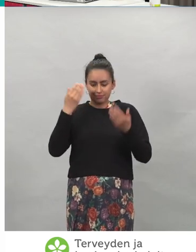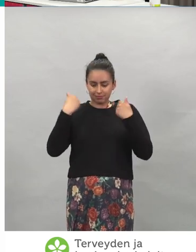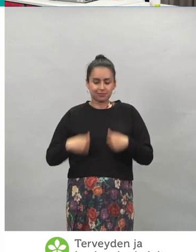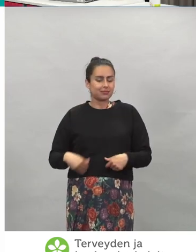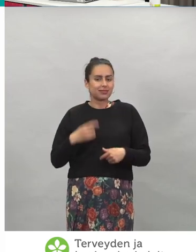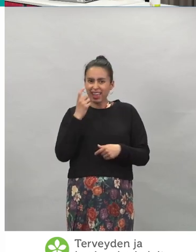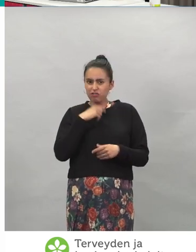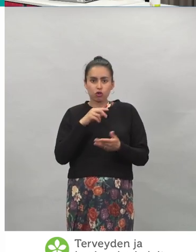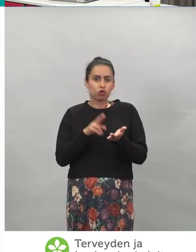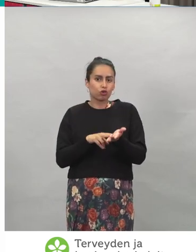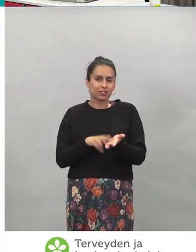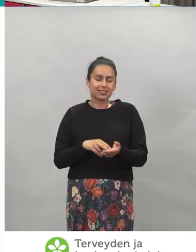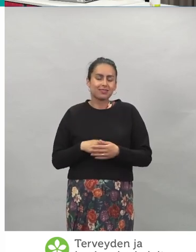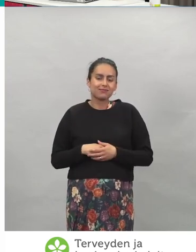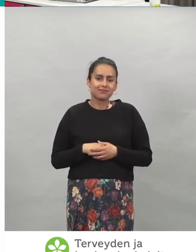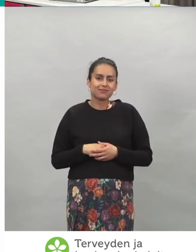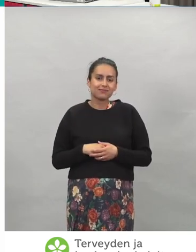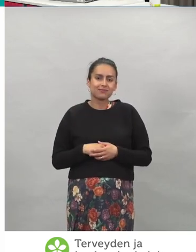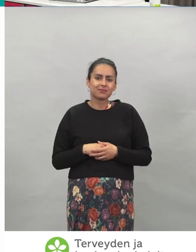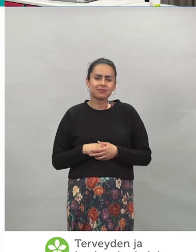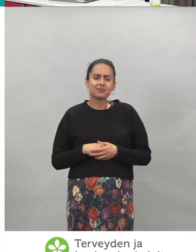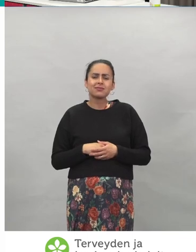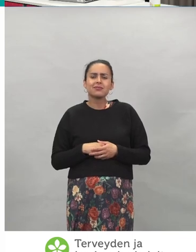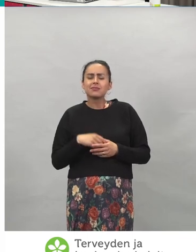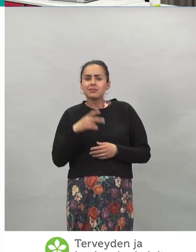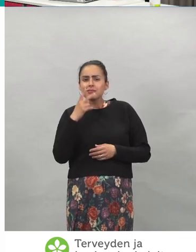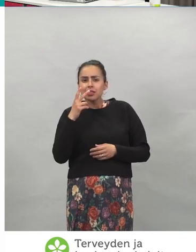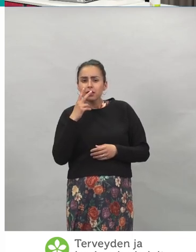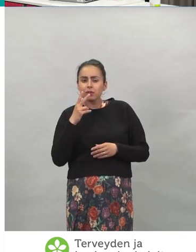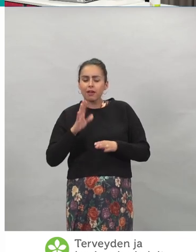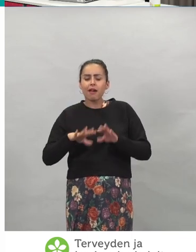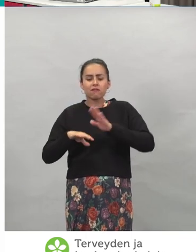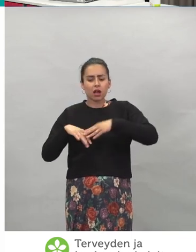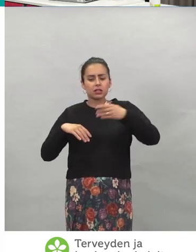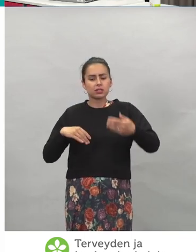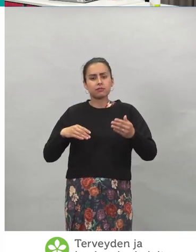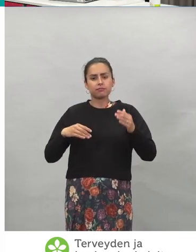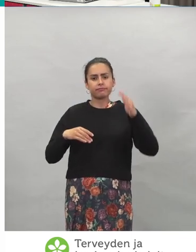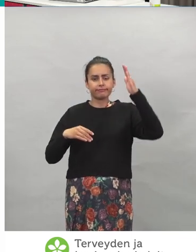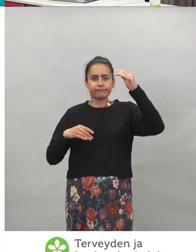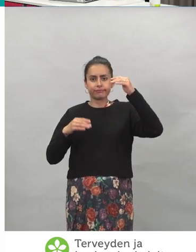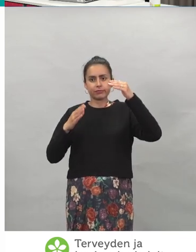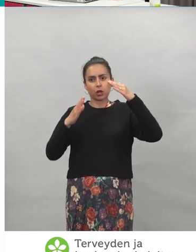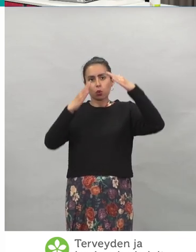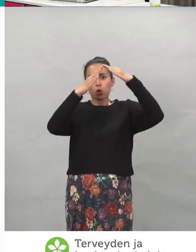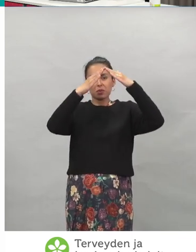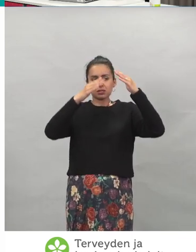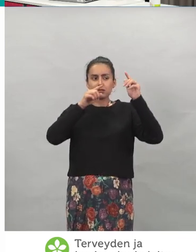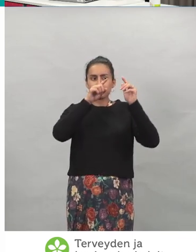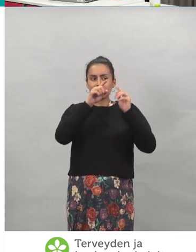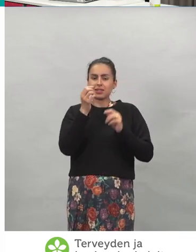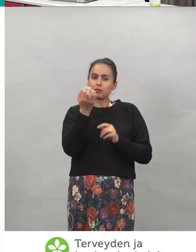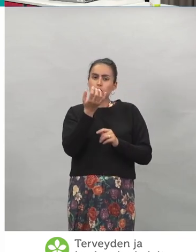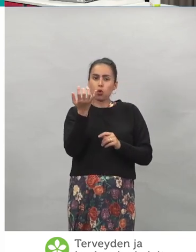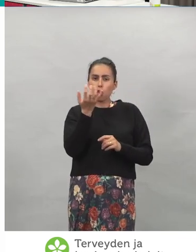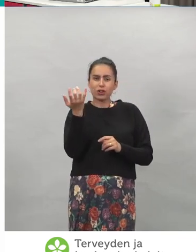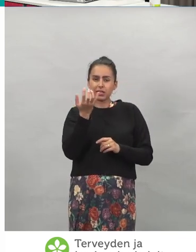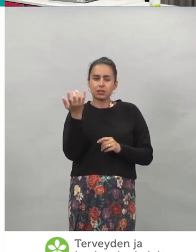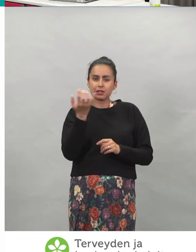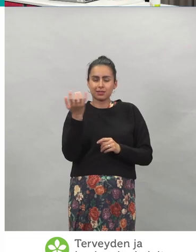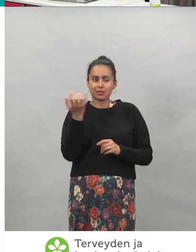Kun näette, että tuolla vasemmassa yläreunassa on toi tuommoinen koodi, niin todellakin tuolla